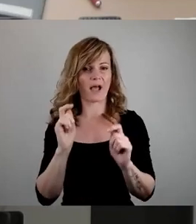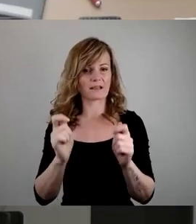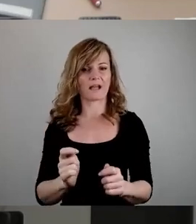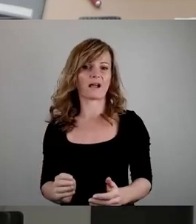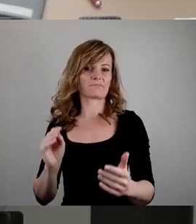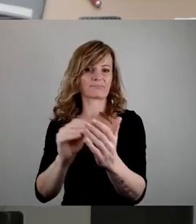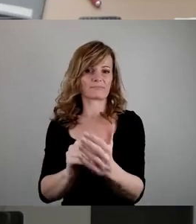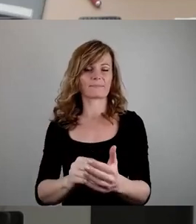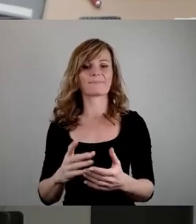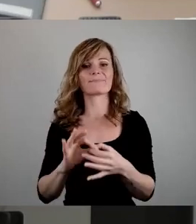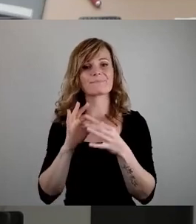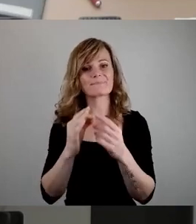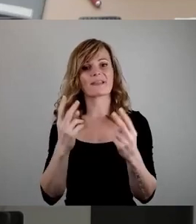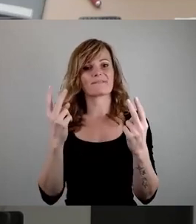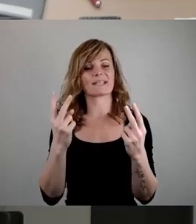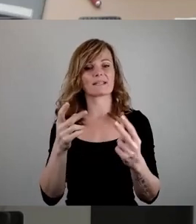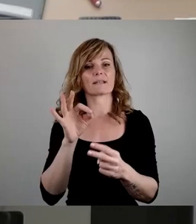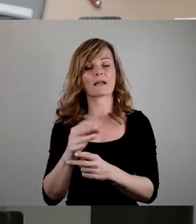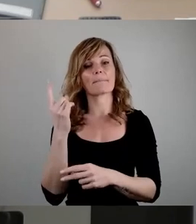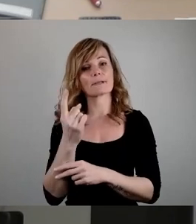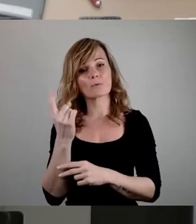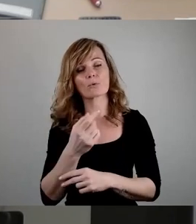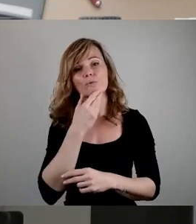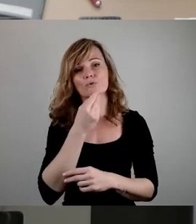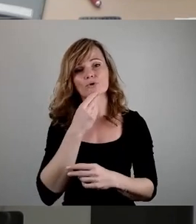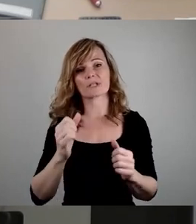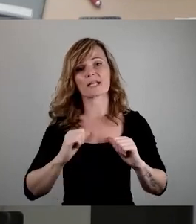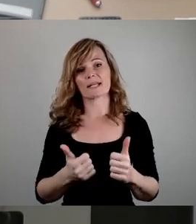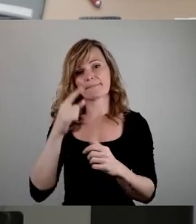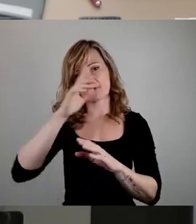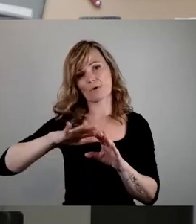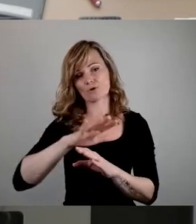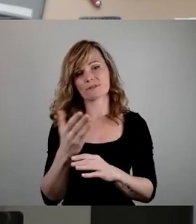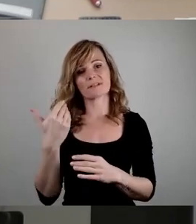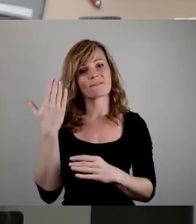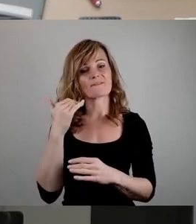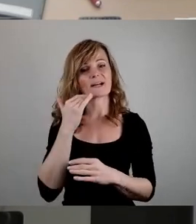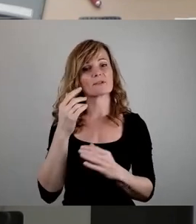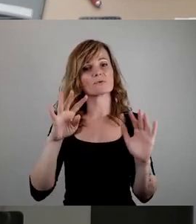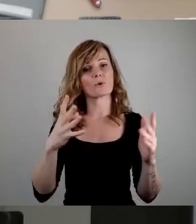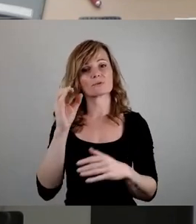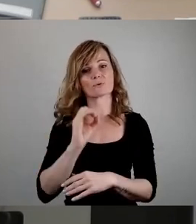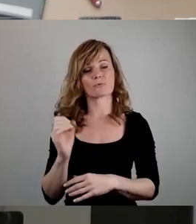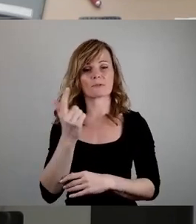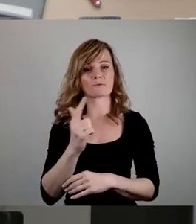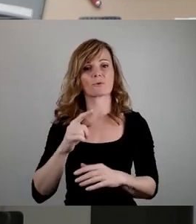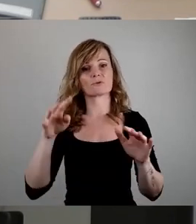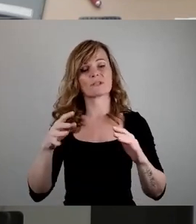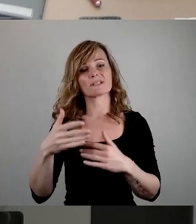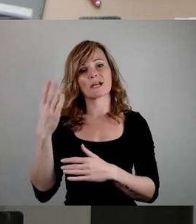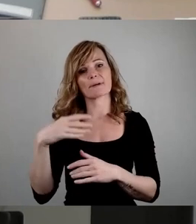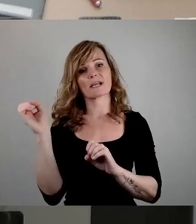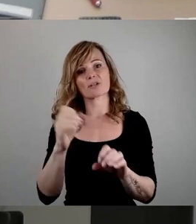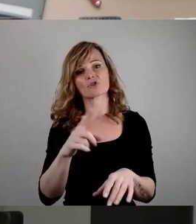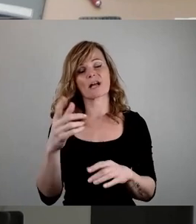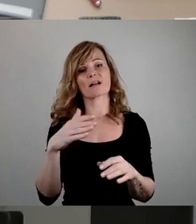Dreh- und Angelpunkt für die Bedrohung jüdischen Lebens in Deutschland liegt am 9. Oktober 2019 im Anschlag auf die Synagoge in Halle.